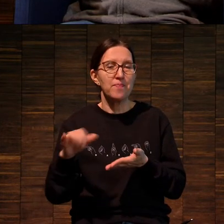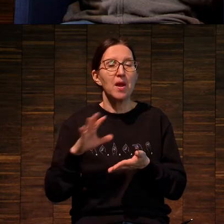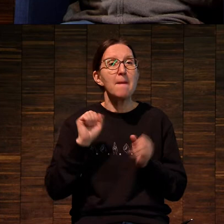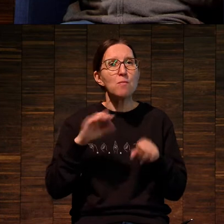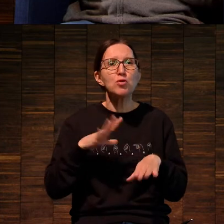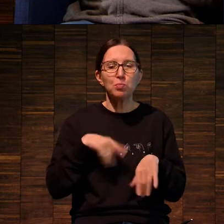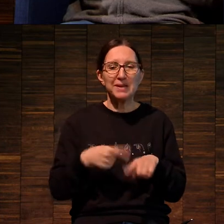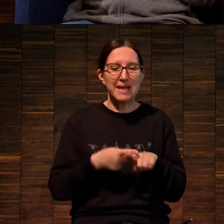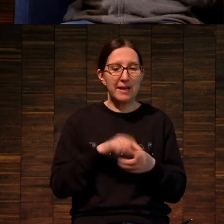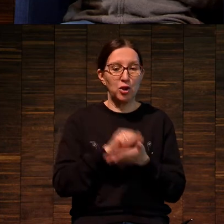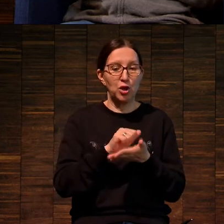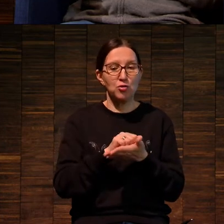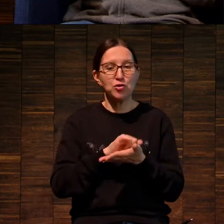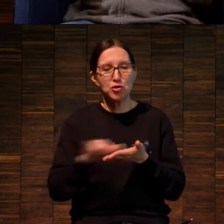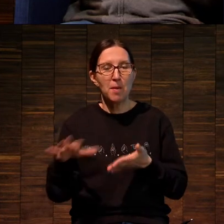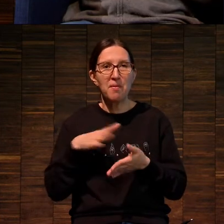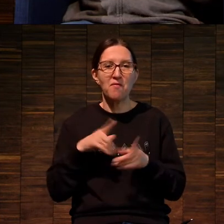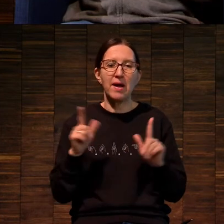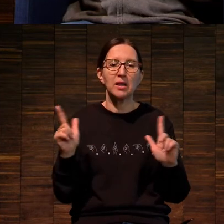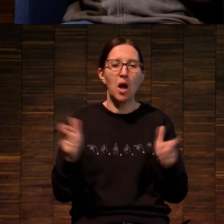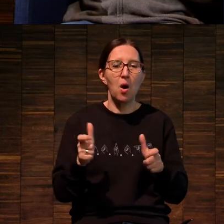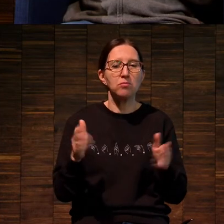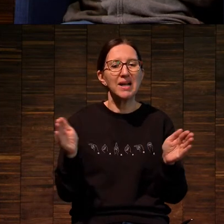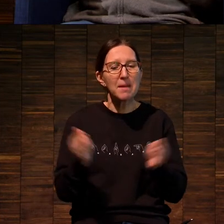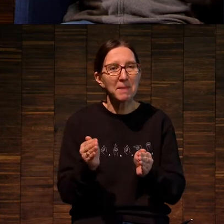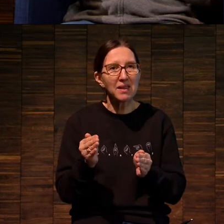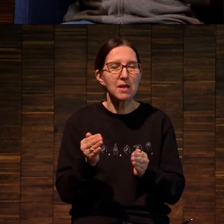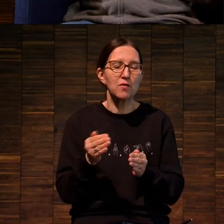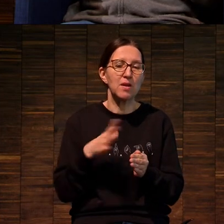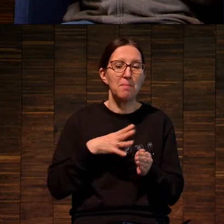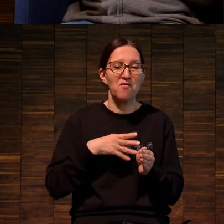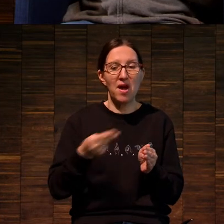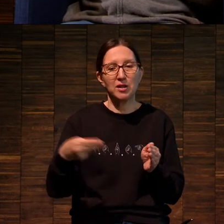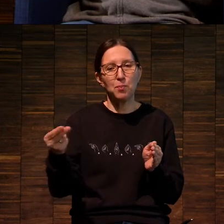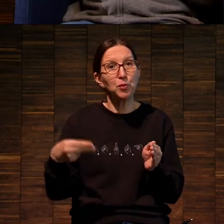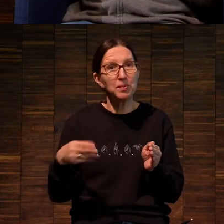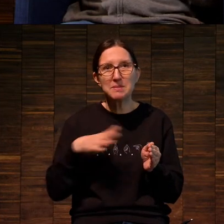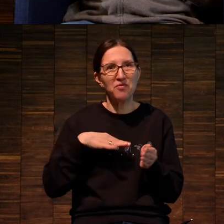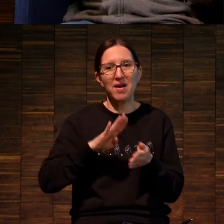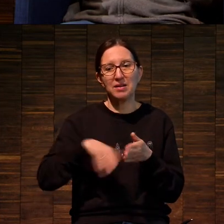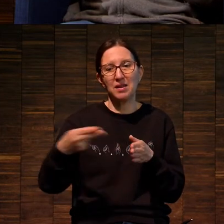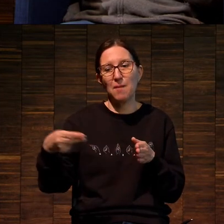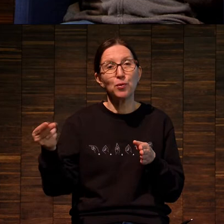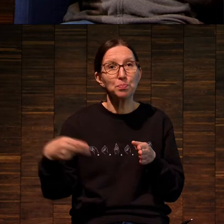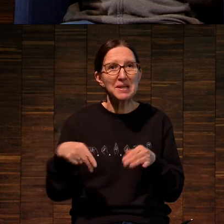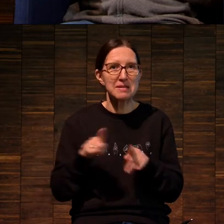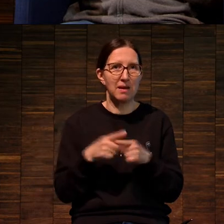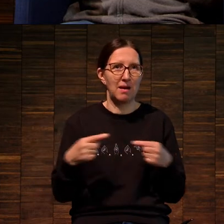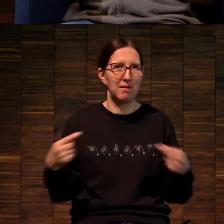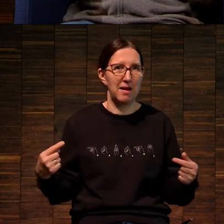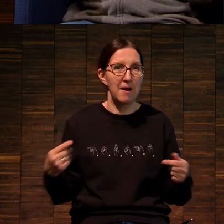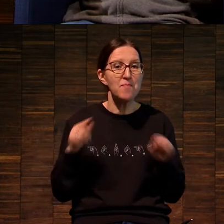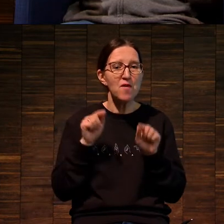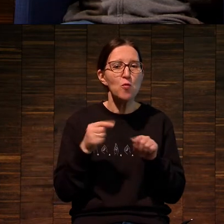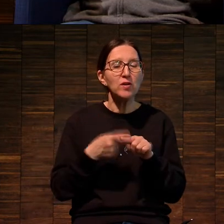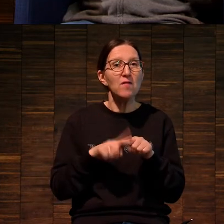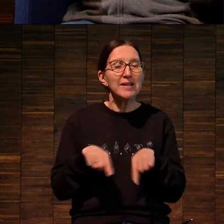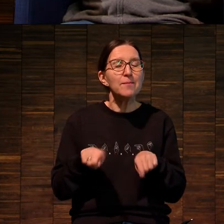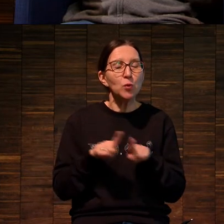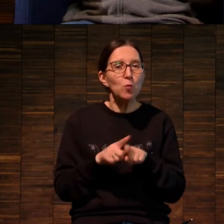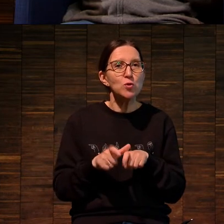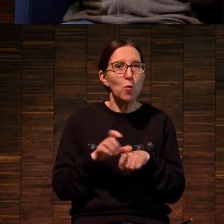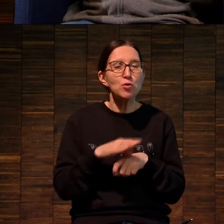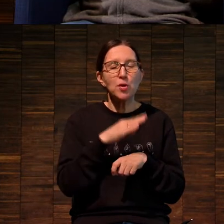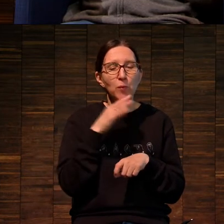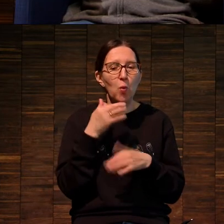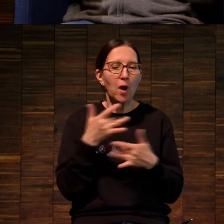этот тираж может быть лимитированный, нелимитированный, подписанный, неподписанный и так далее. И в этом тоже очень